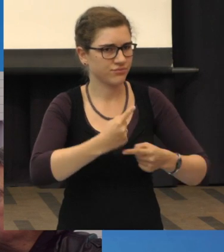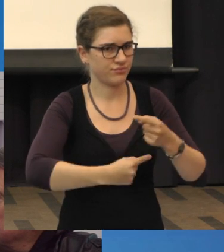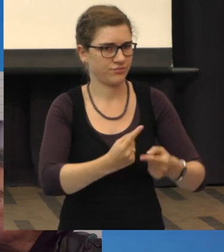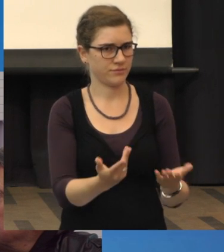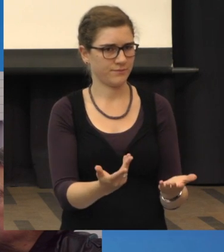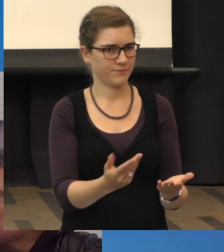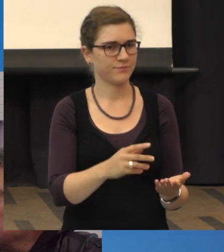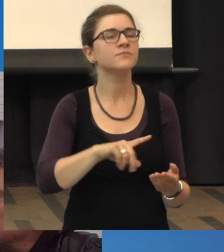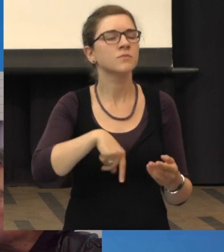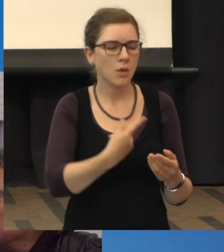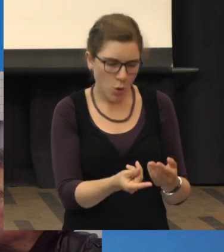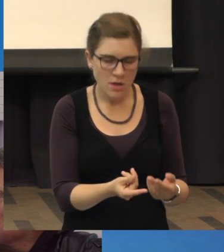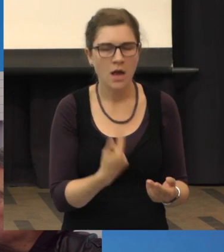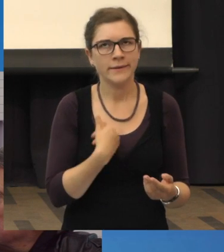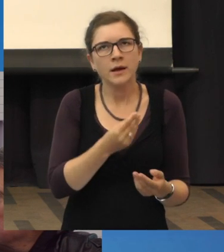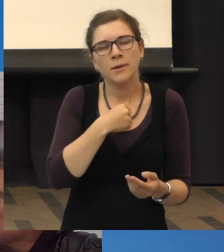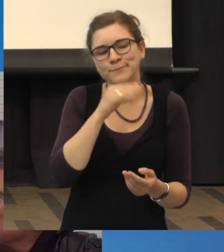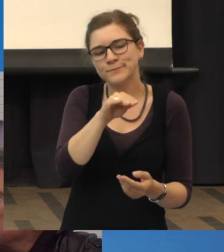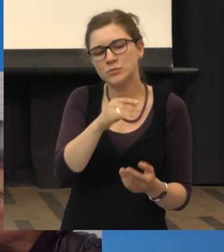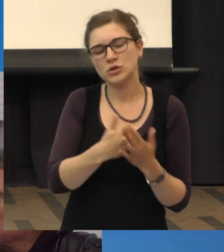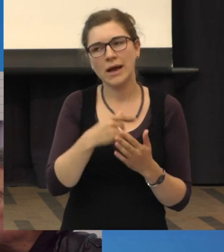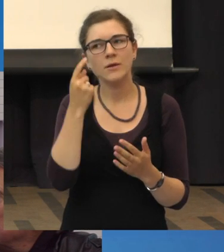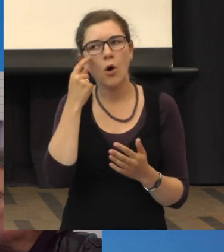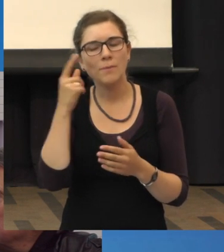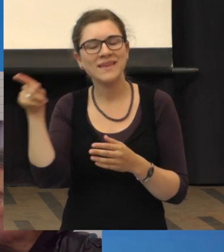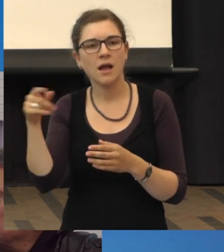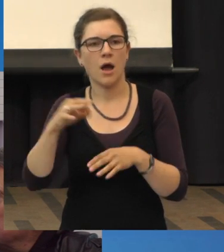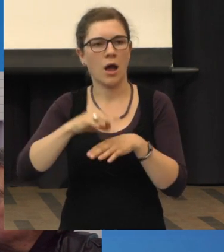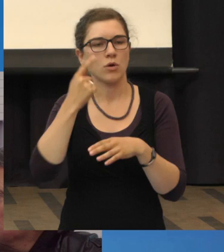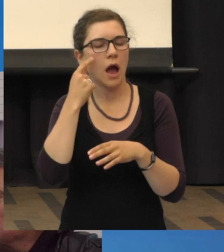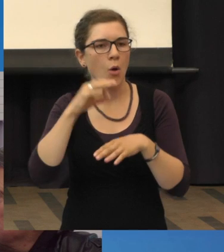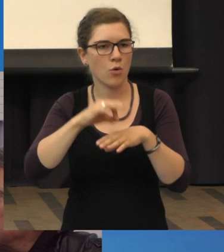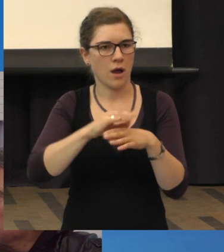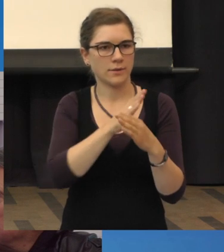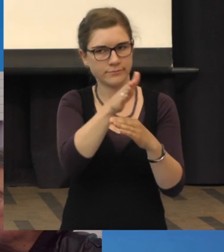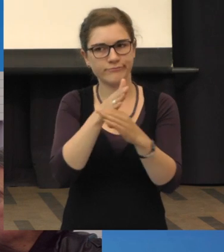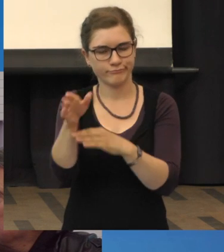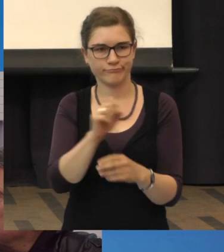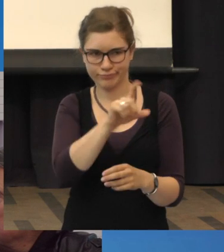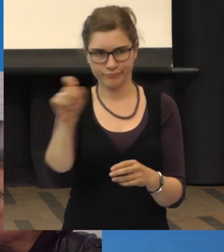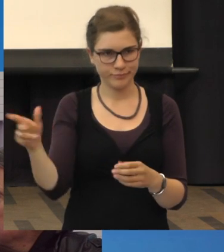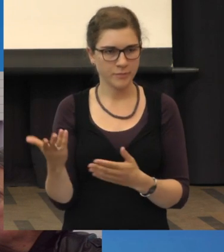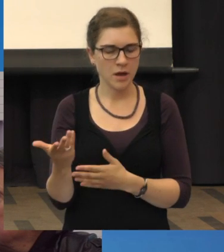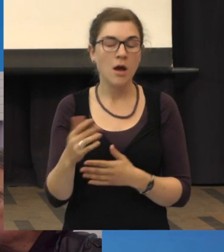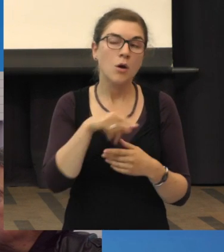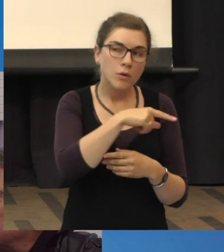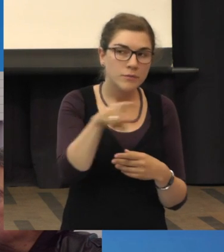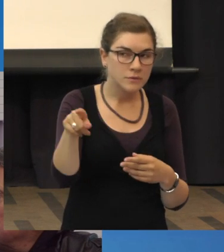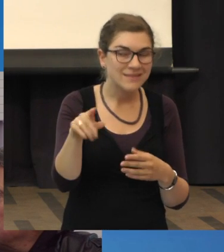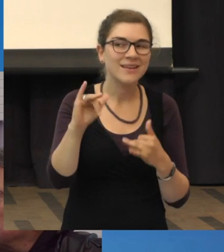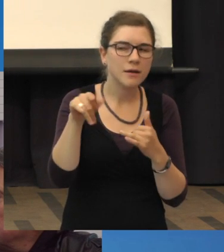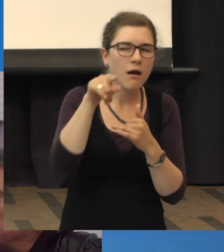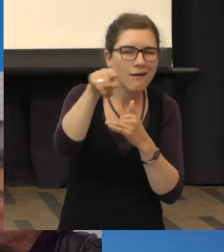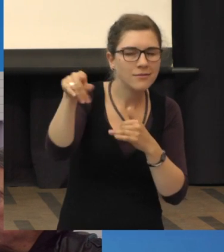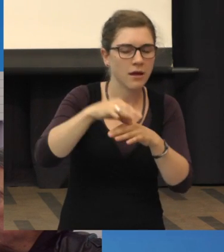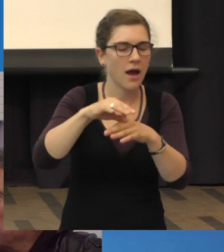die Leute natürlich zum Optiker oder zum Augenarzt und die beraten explizit die Firma und die Firma bietet diese und diese Sehhilfe an